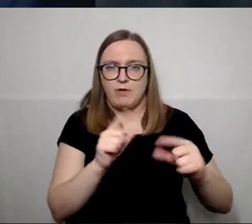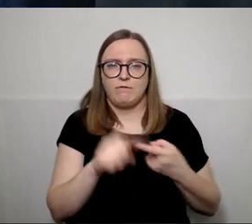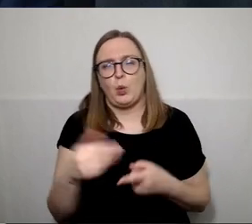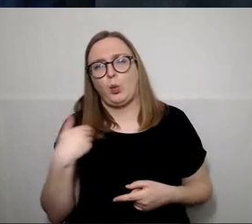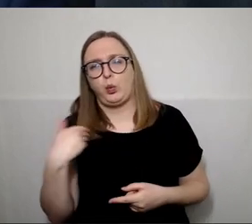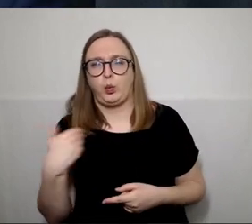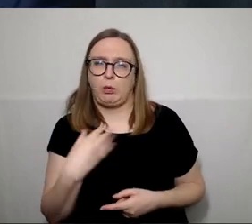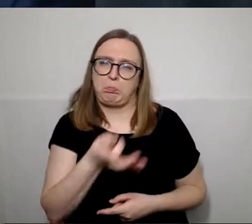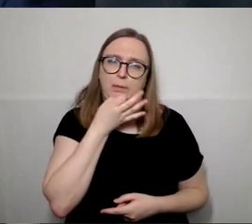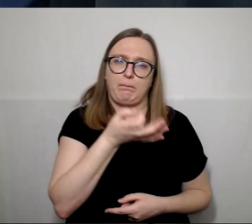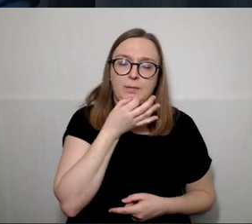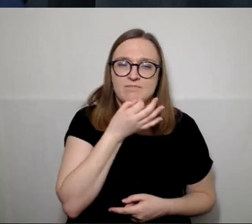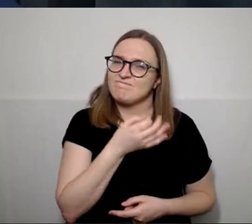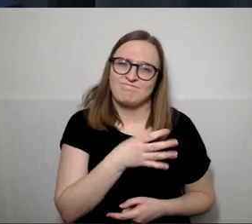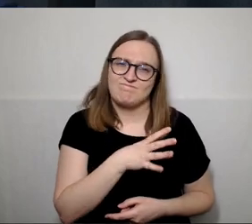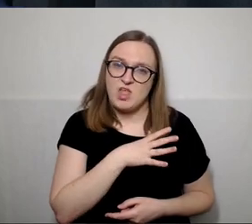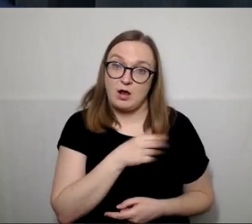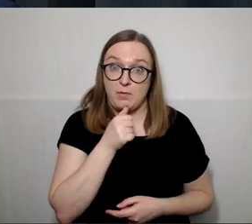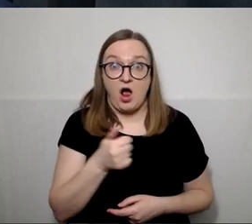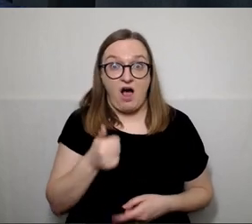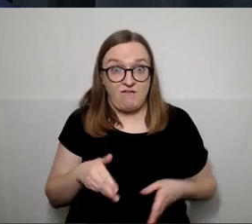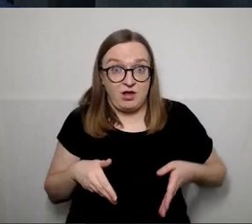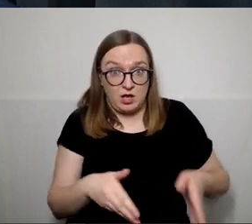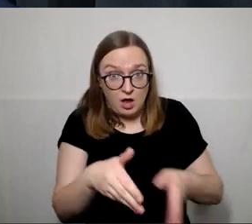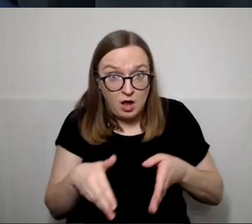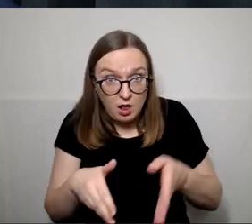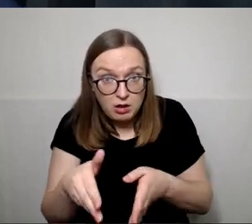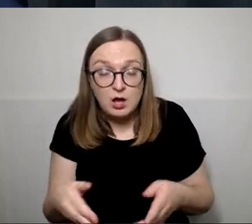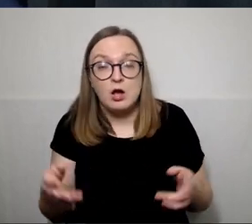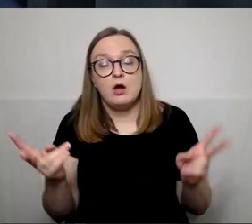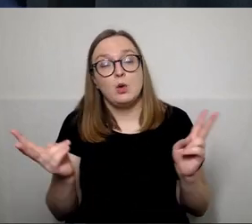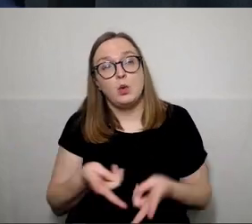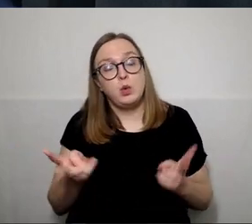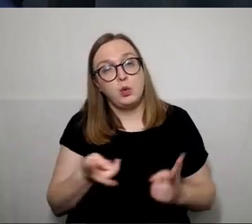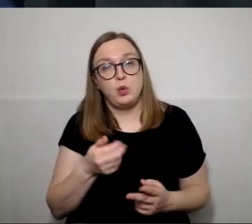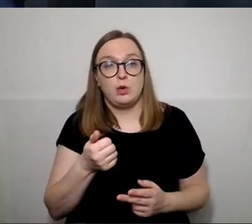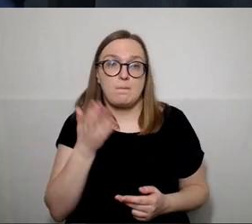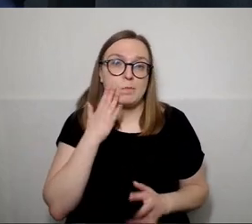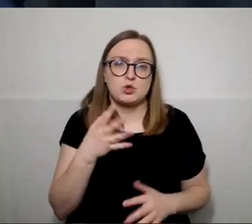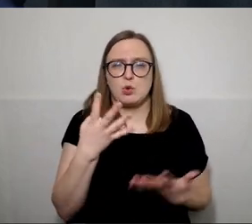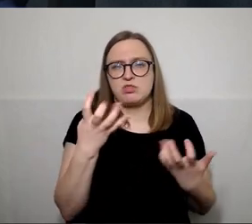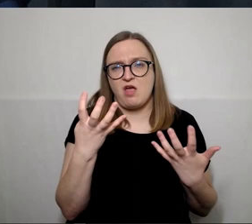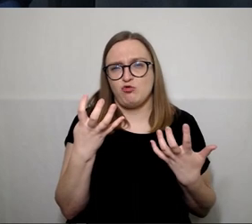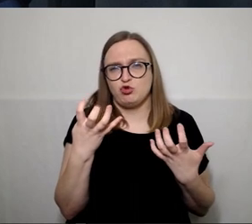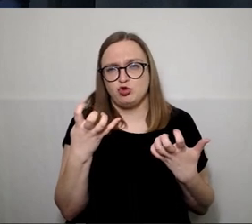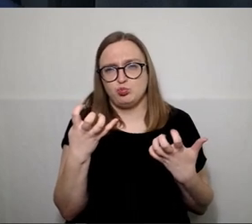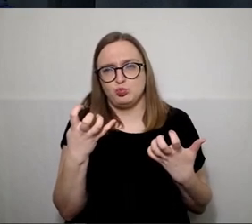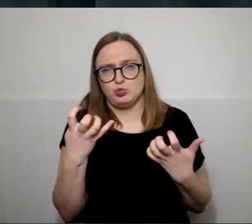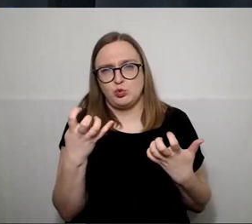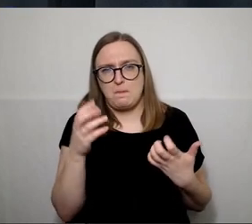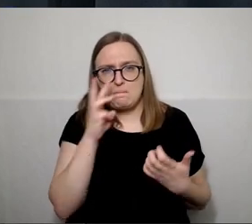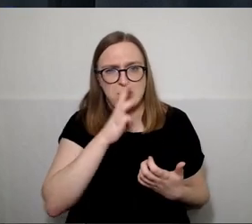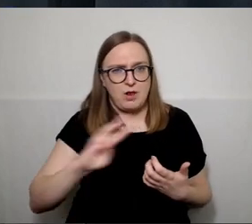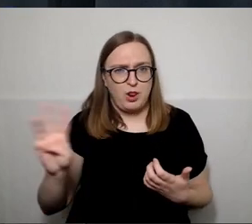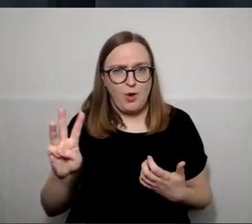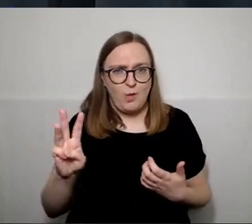Jo labo, kad vien keliam reikia kokių deviniu šimtų turbūt milijonų,